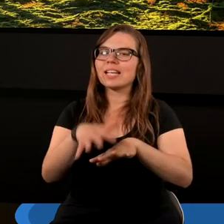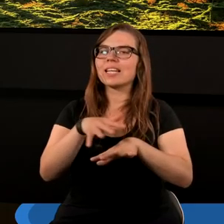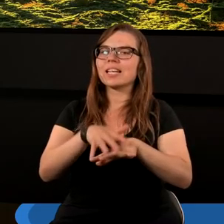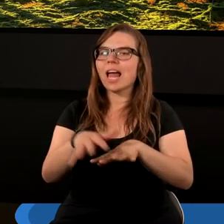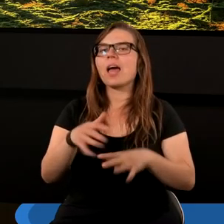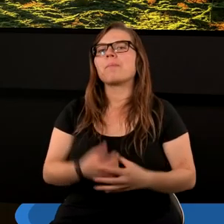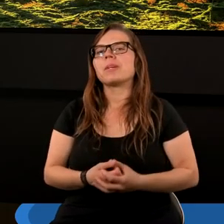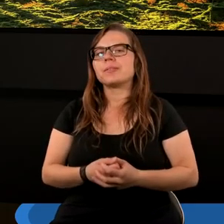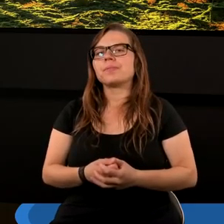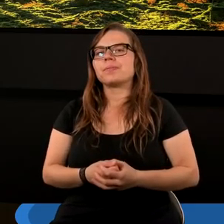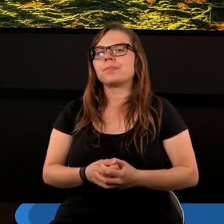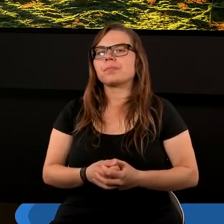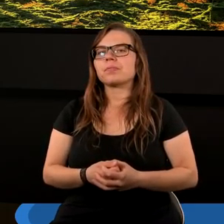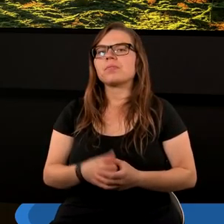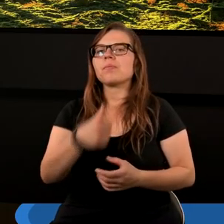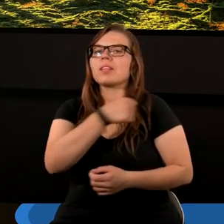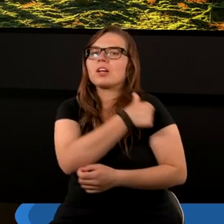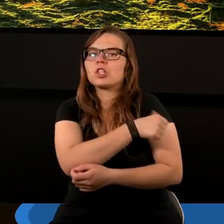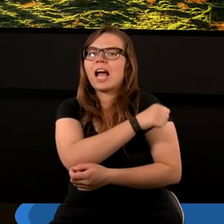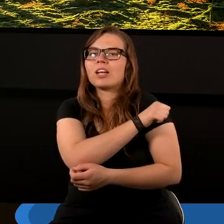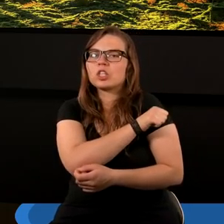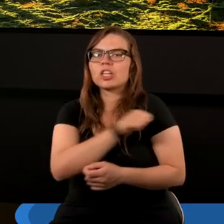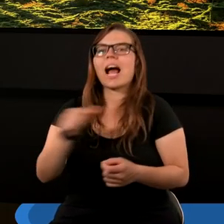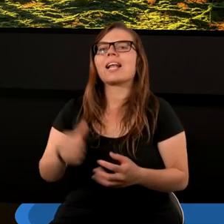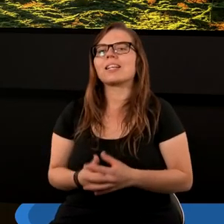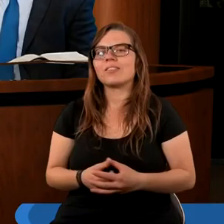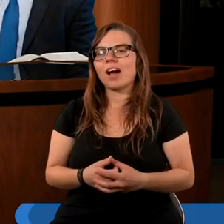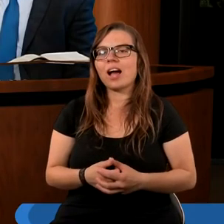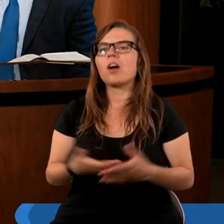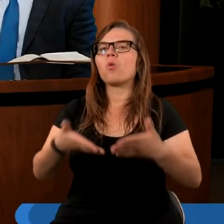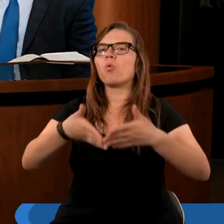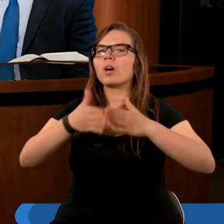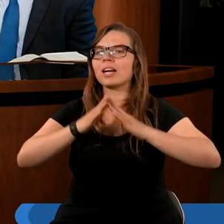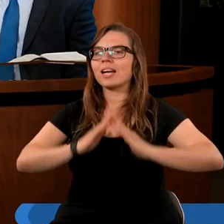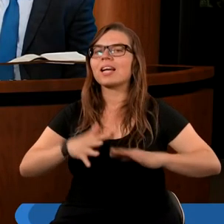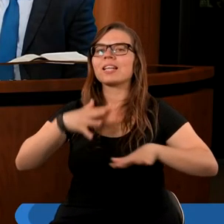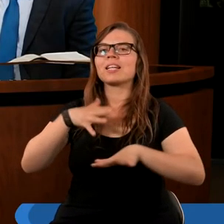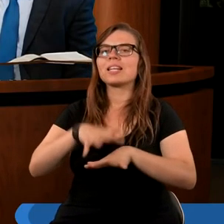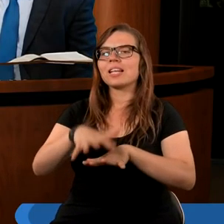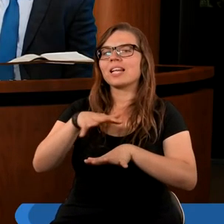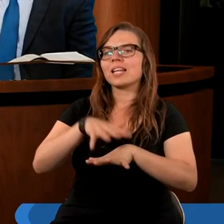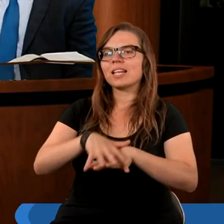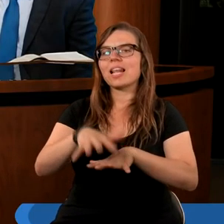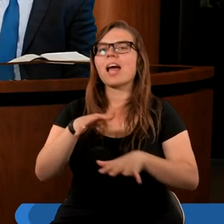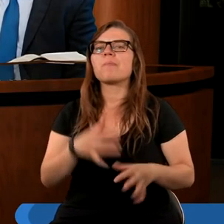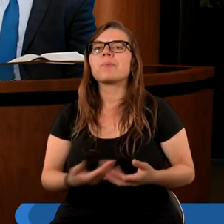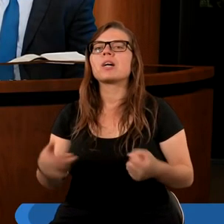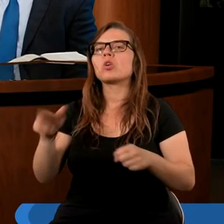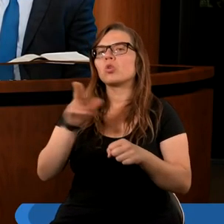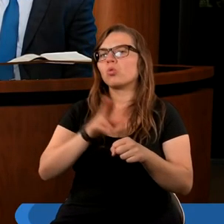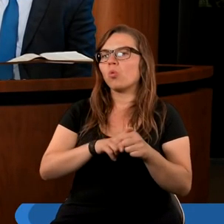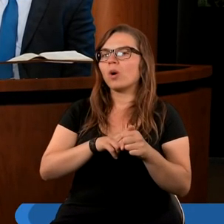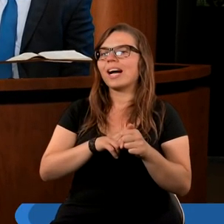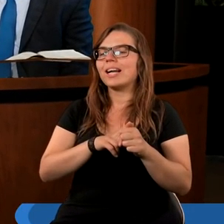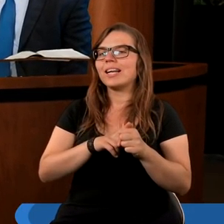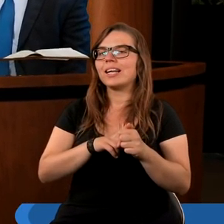chrześcijaństwa. Ukryty system, który